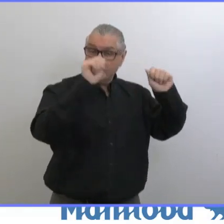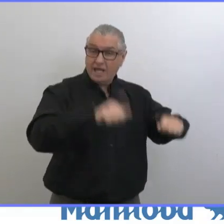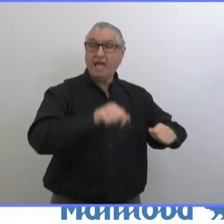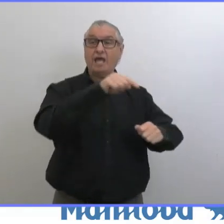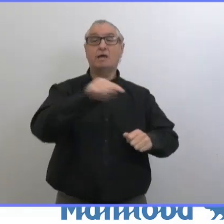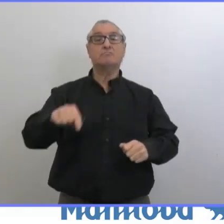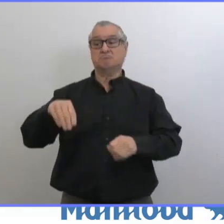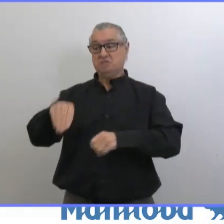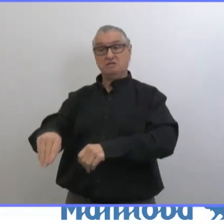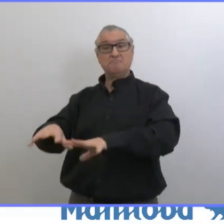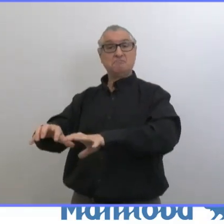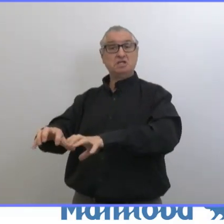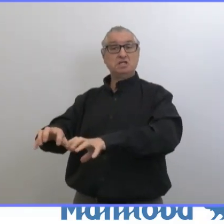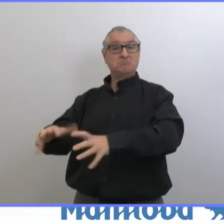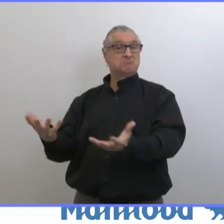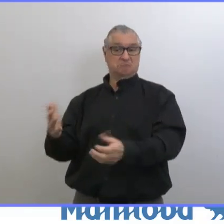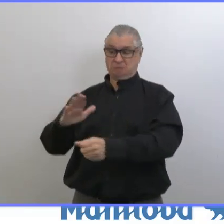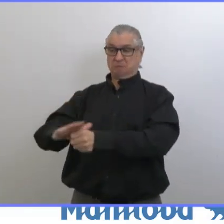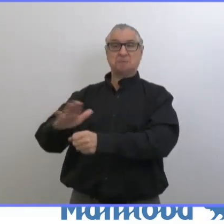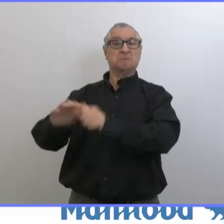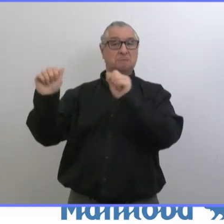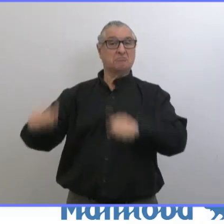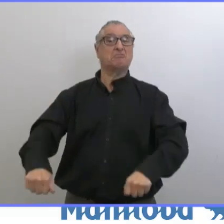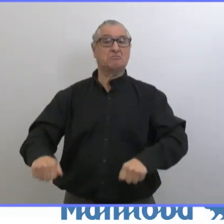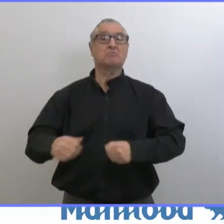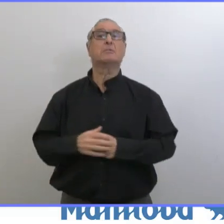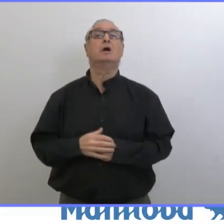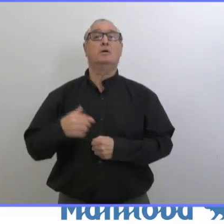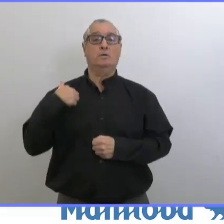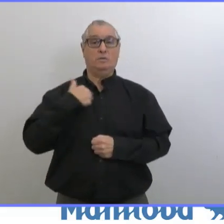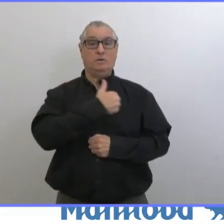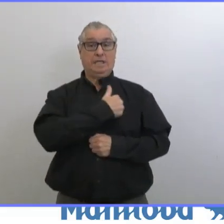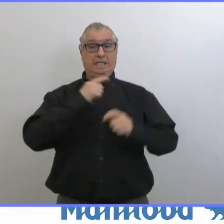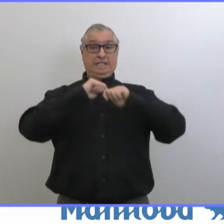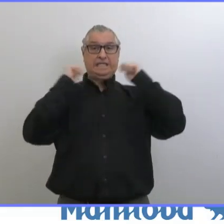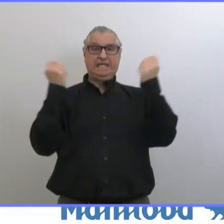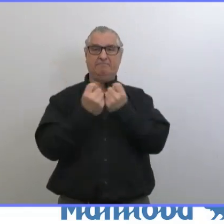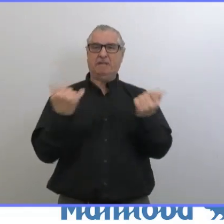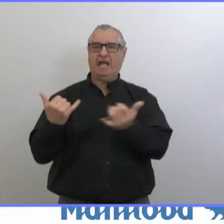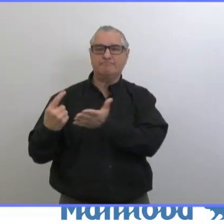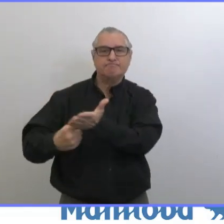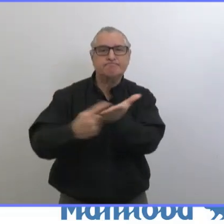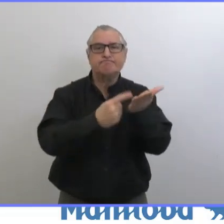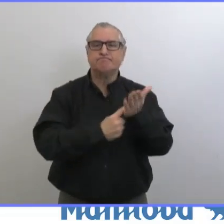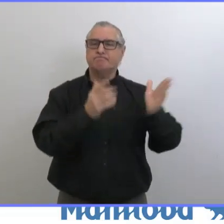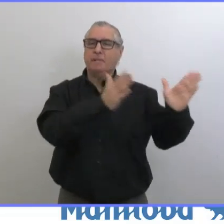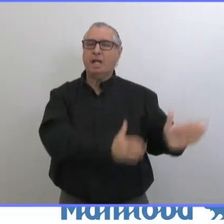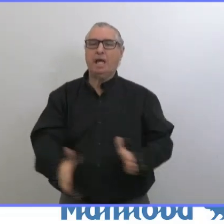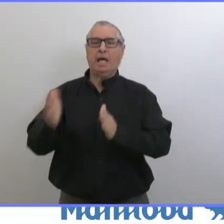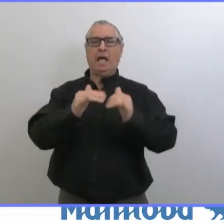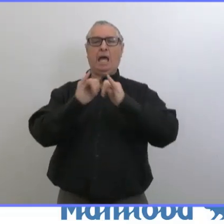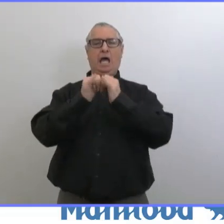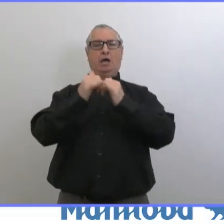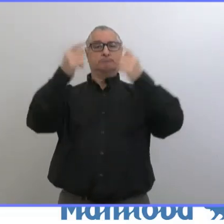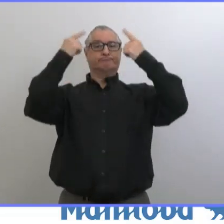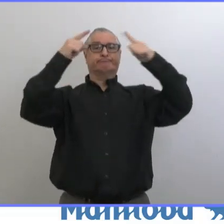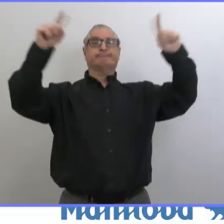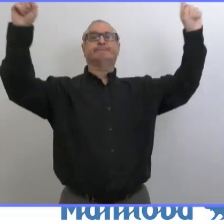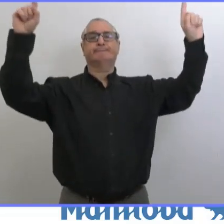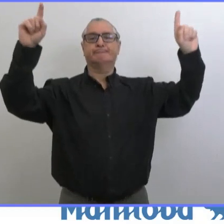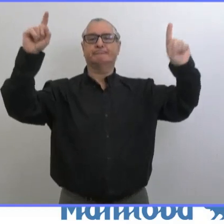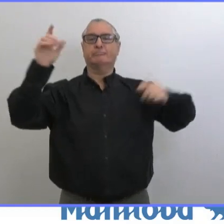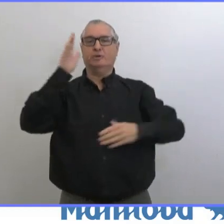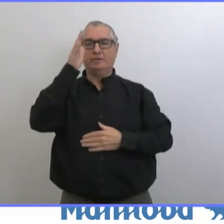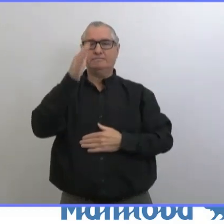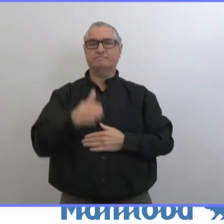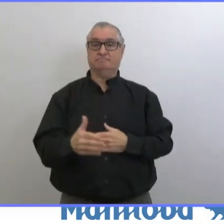simplement. Donc on travaille déjà avec ses partenaires pour planifier et voir à quoi ça va ressembler pour que ce soit une